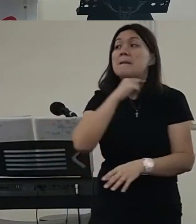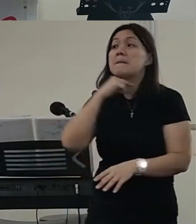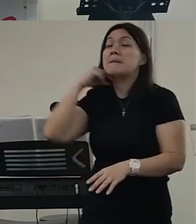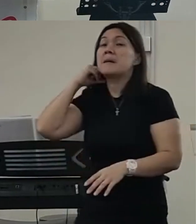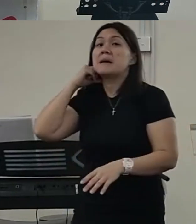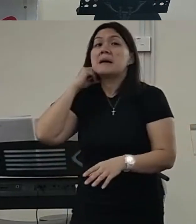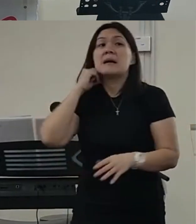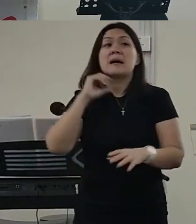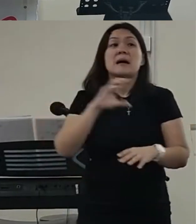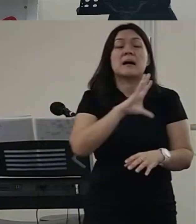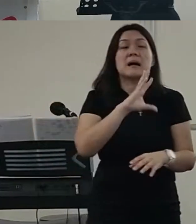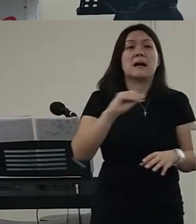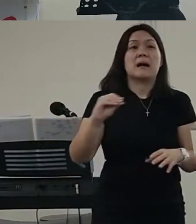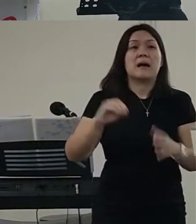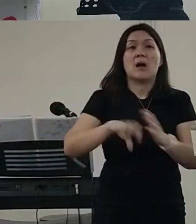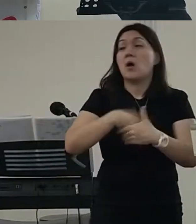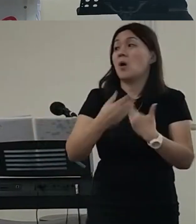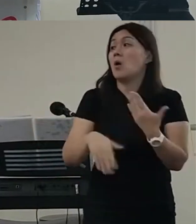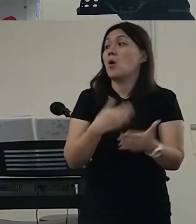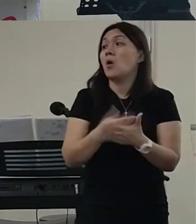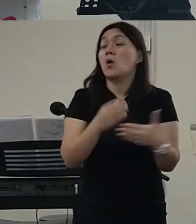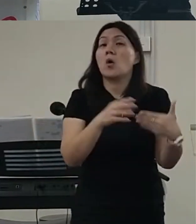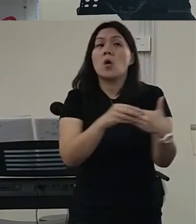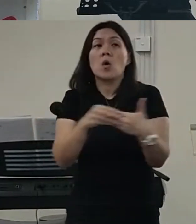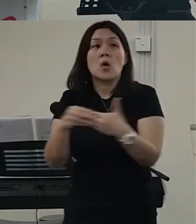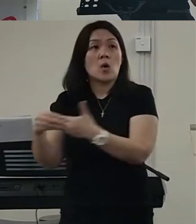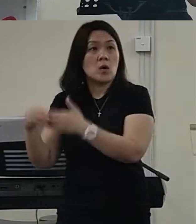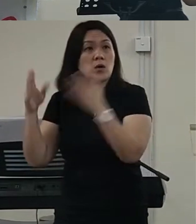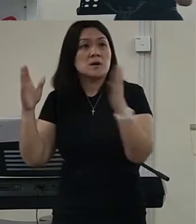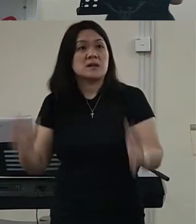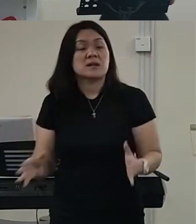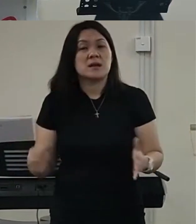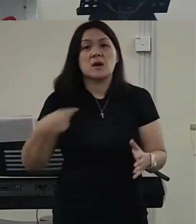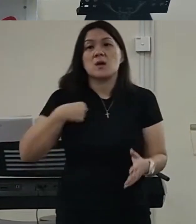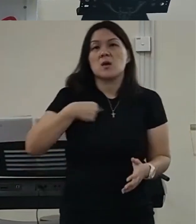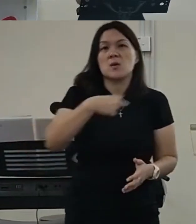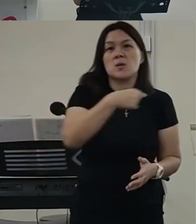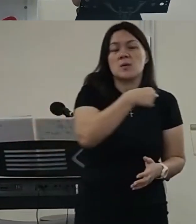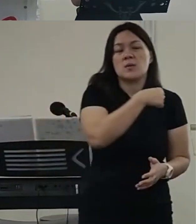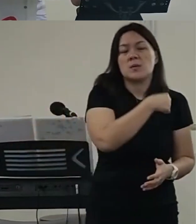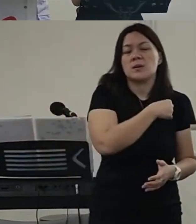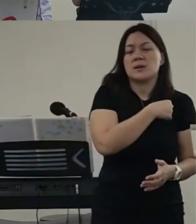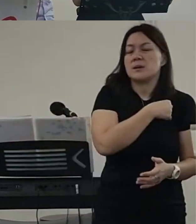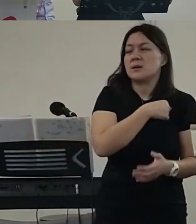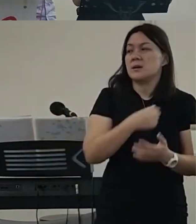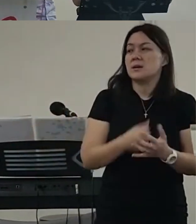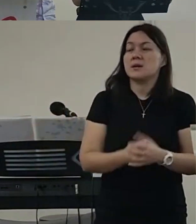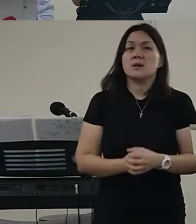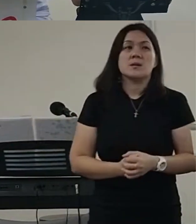我们就只是让Pastor Amanda去传福音而已那么呢我们只是在教会里面呢